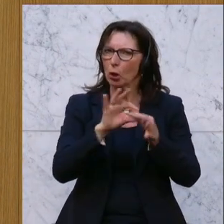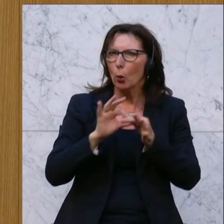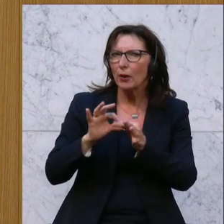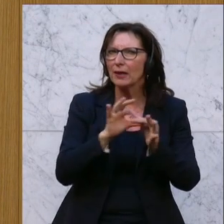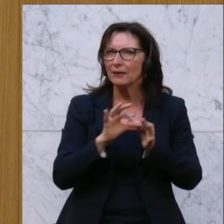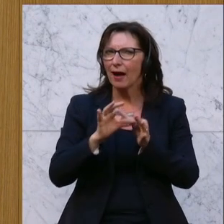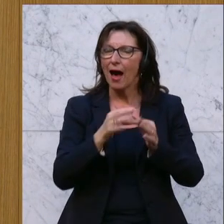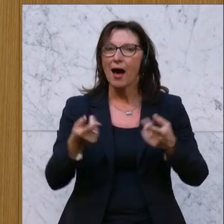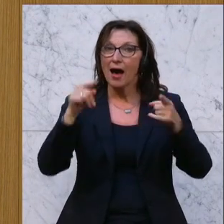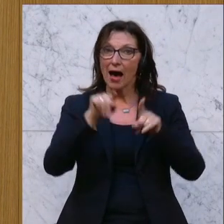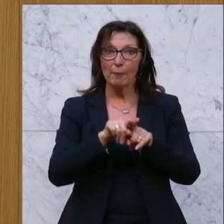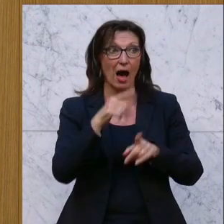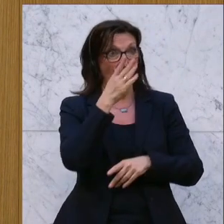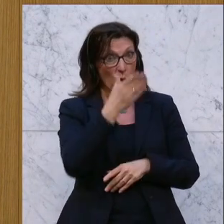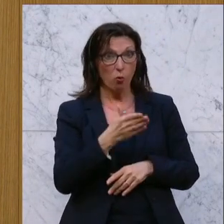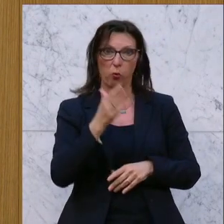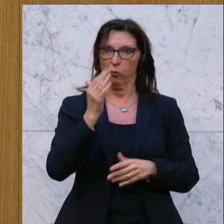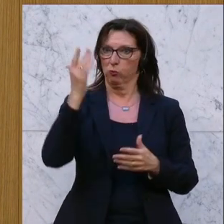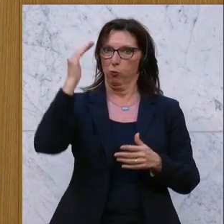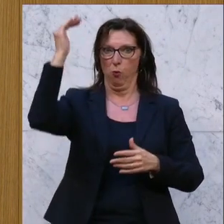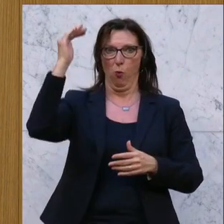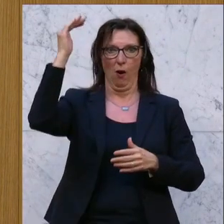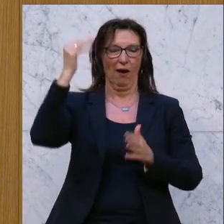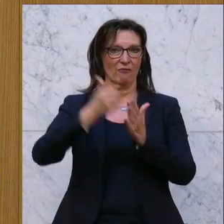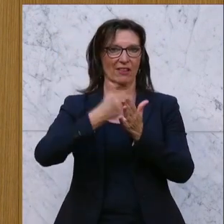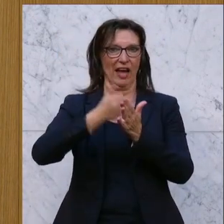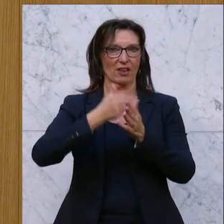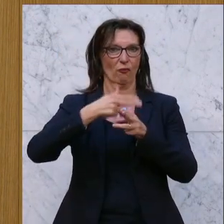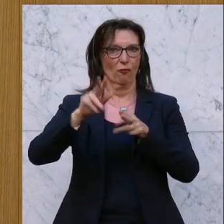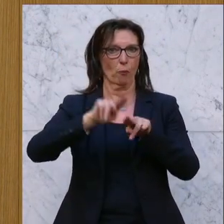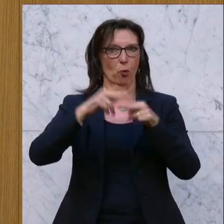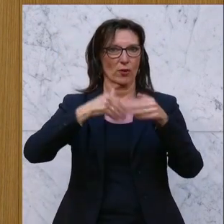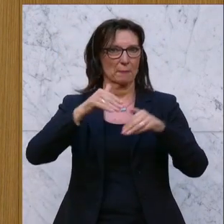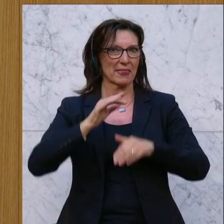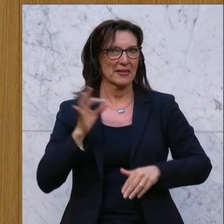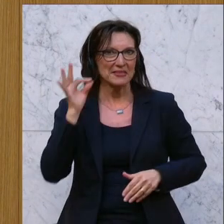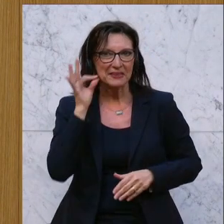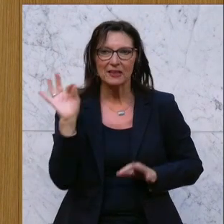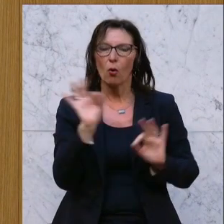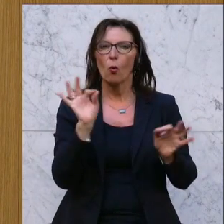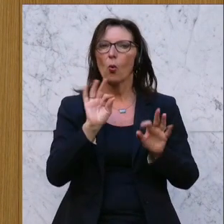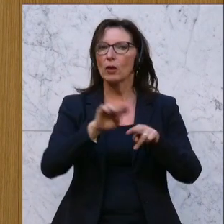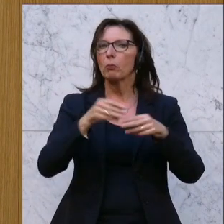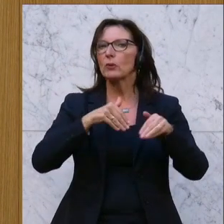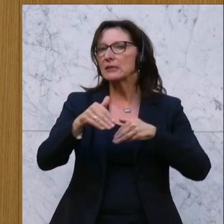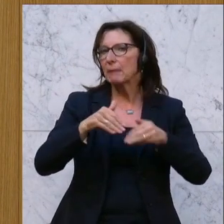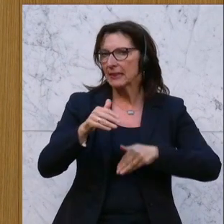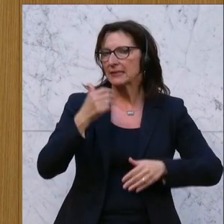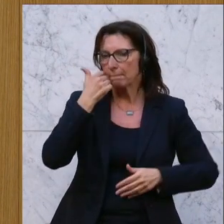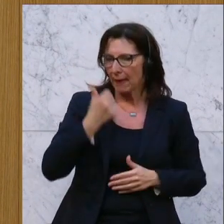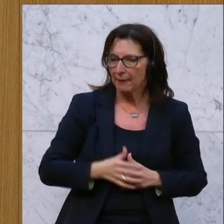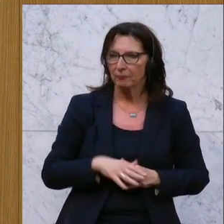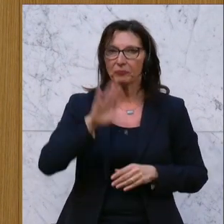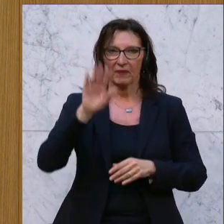protokollarischen Rolle als hochrangiger Vertreter der Bundesministerin beziehungsweise des Bundesministers. Ab